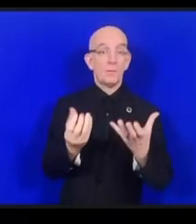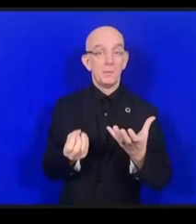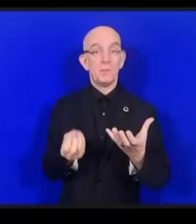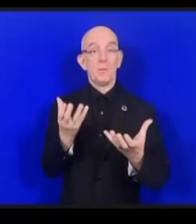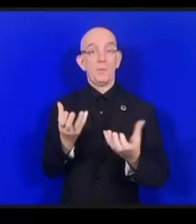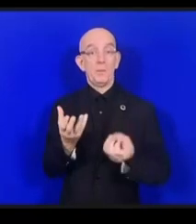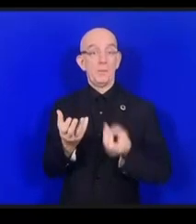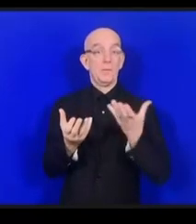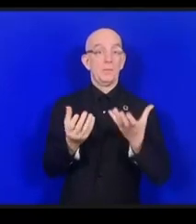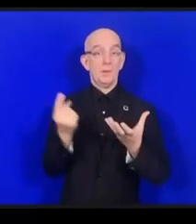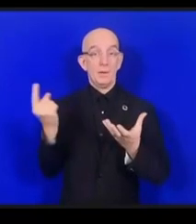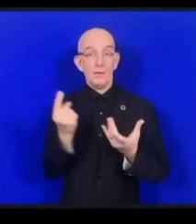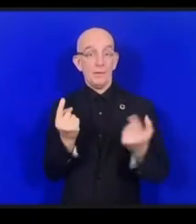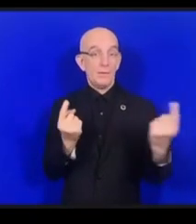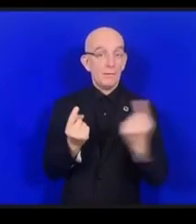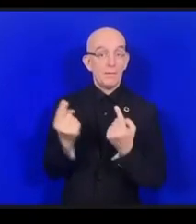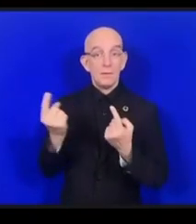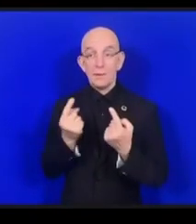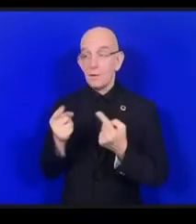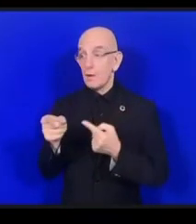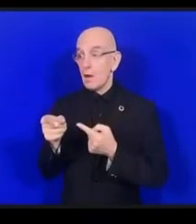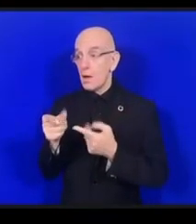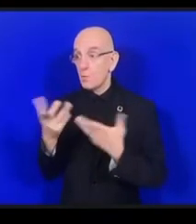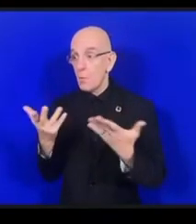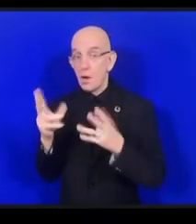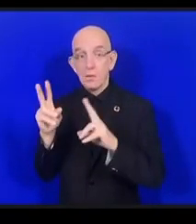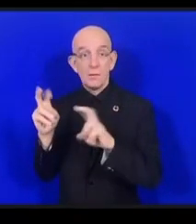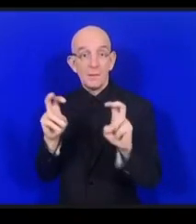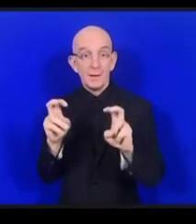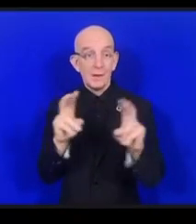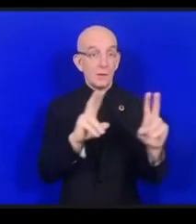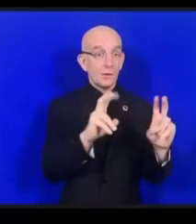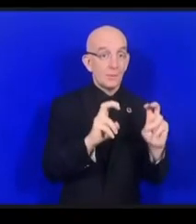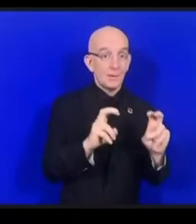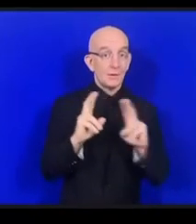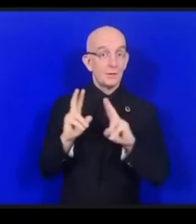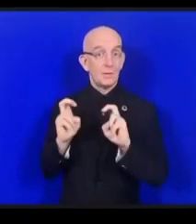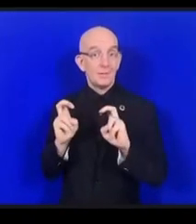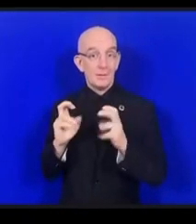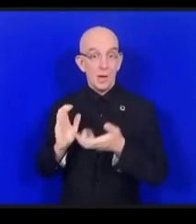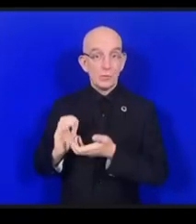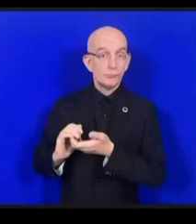réunir entre les différentes séances, sessions annuelles.